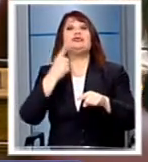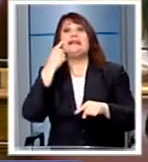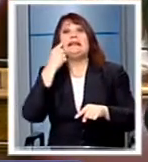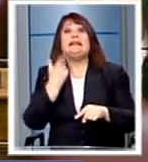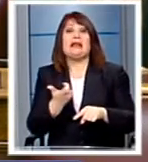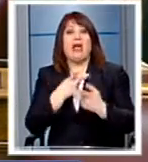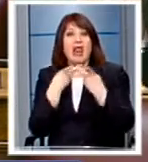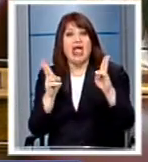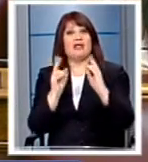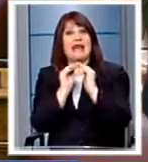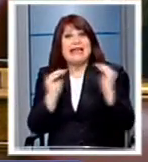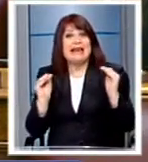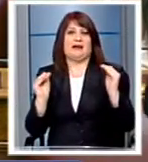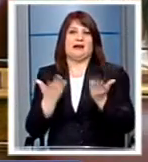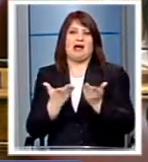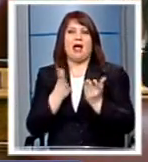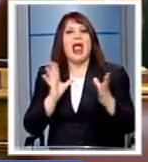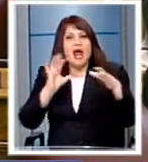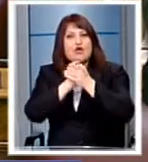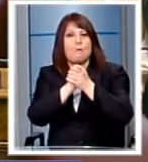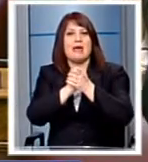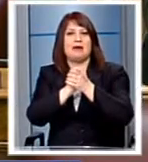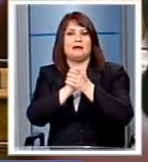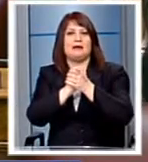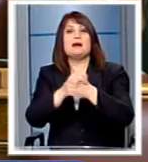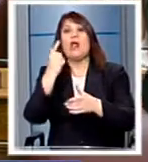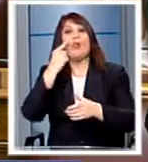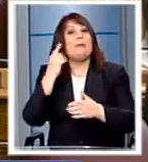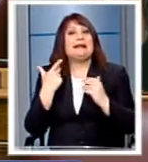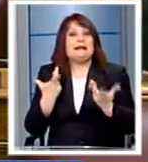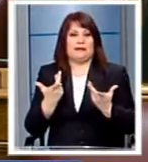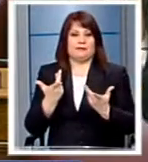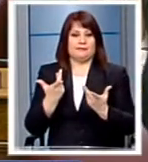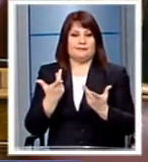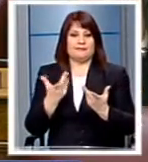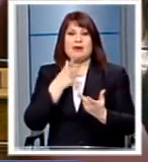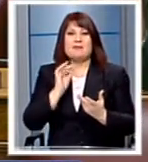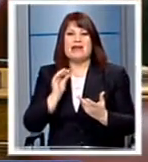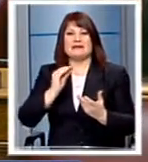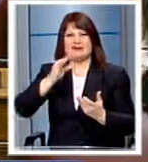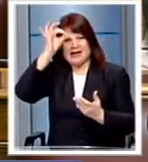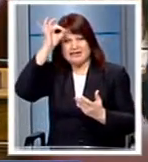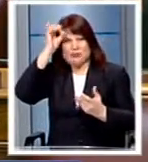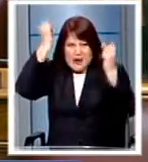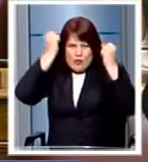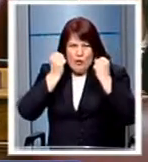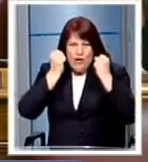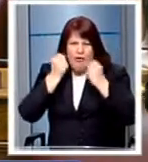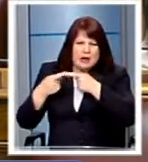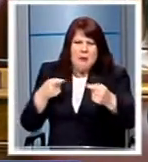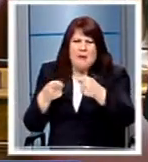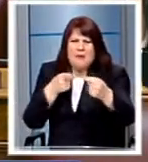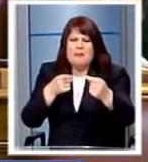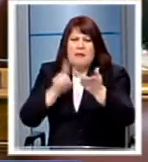ελεύθερα, ειρηνικά, ενωτικά, όπως θέλει η συντριπτική πλειοψηφία. Το παιχνίδι ΜΑΤ κουκουλοφόρων πρέπει να